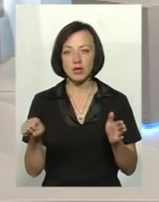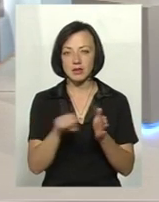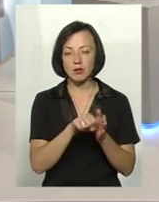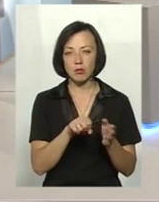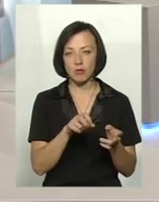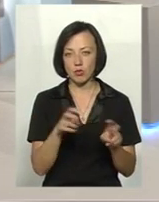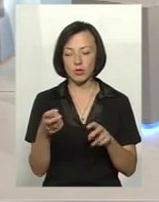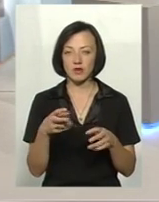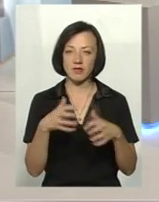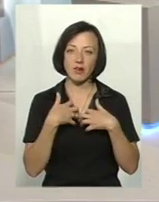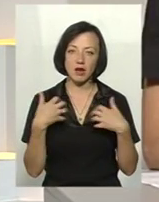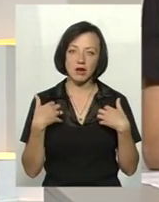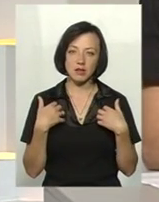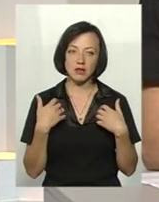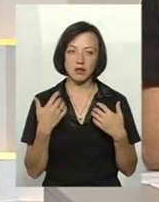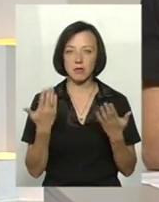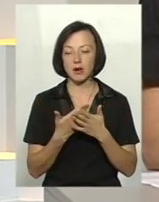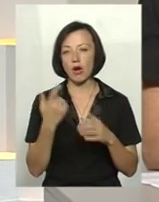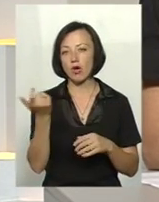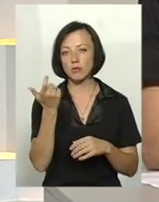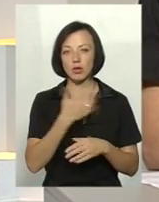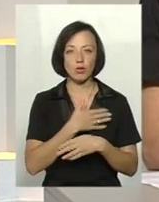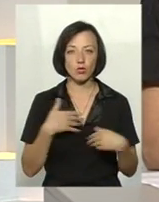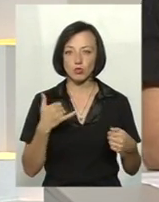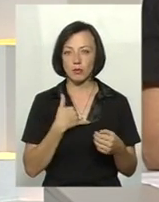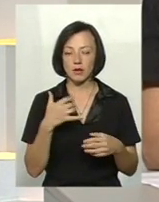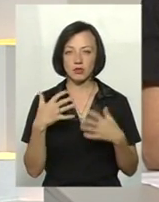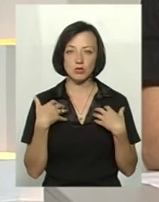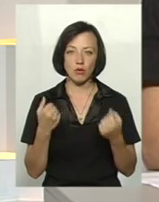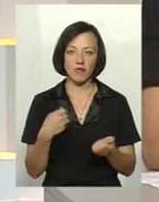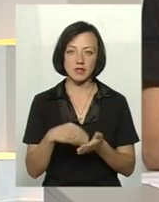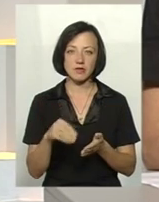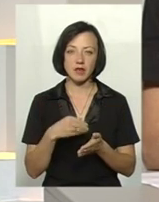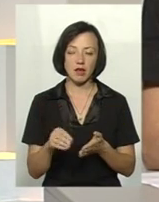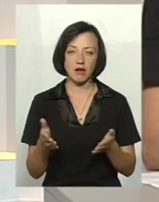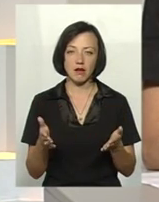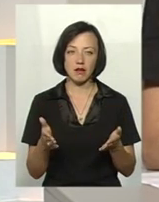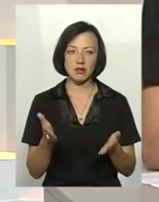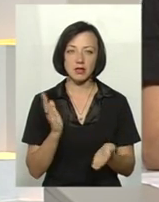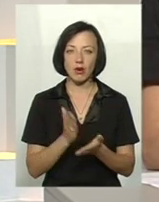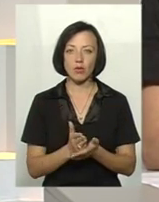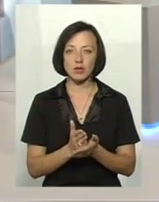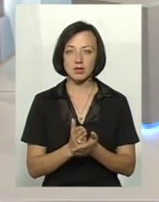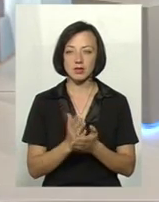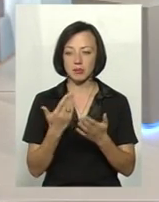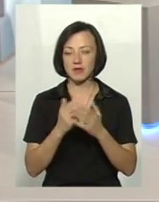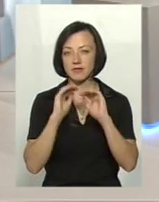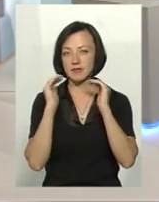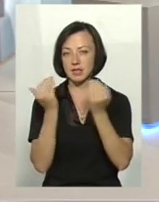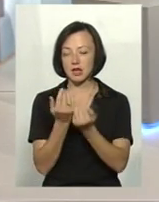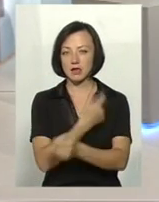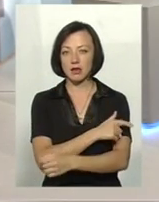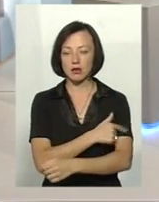або господар не хоче? Каже, в мене свиня здорова, яка знаходиться в санітарній зоні, скажімо,